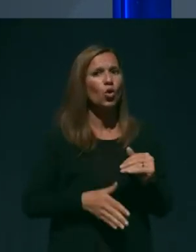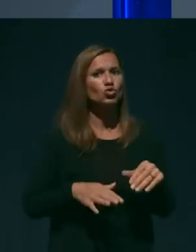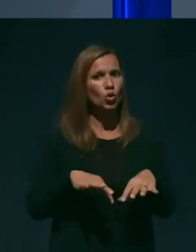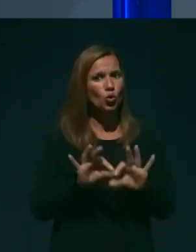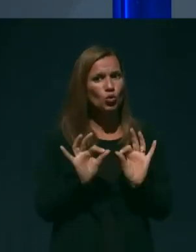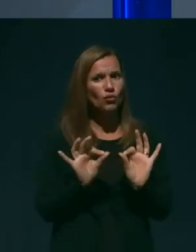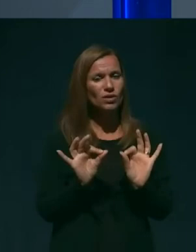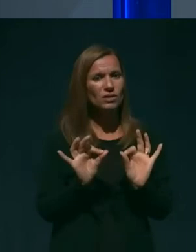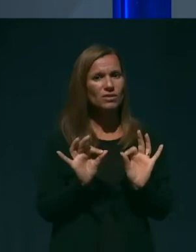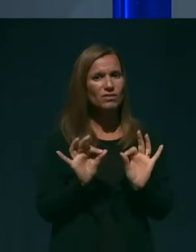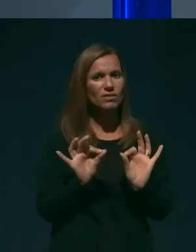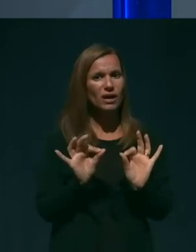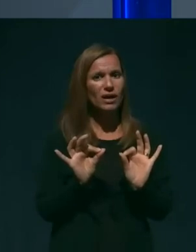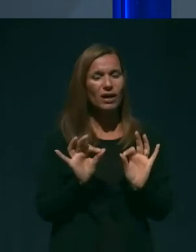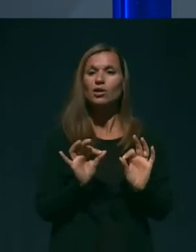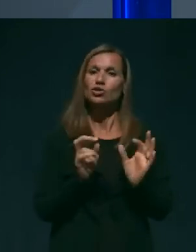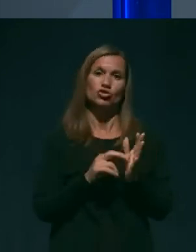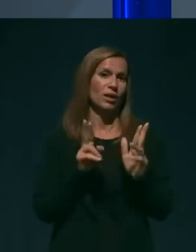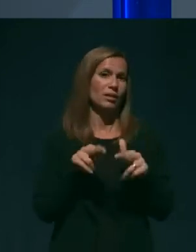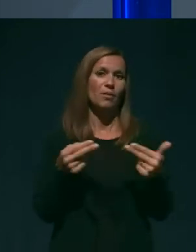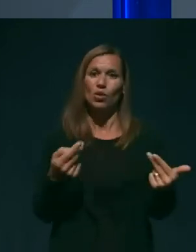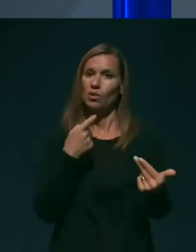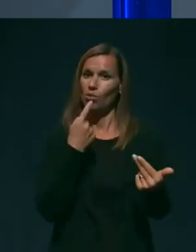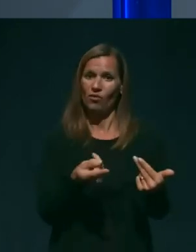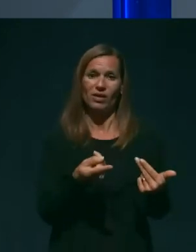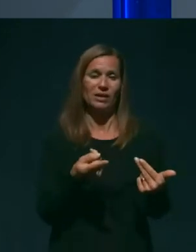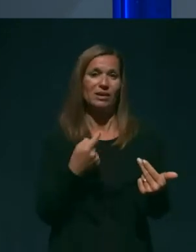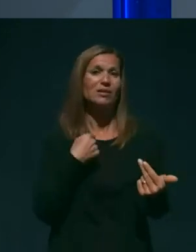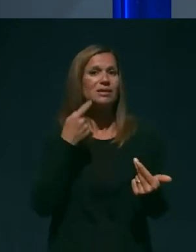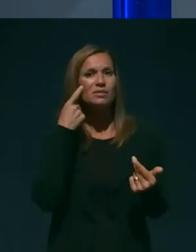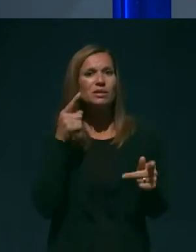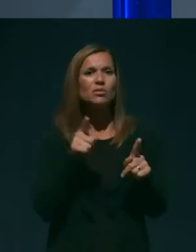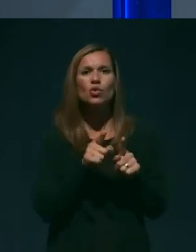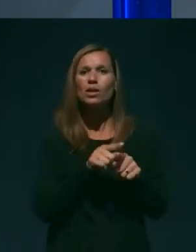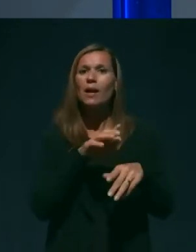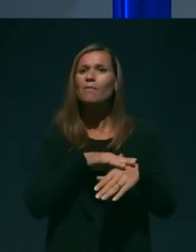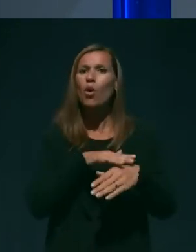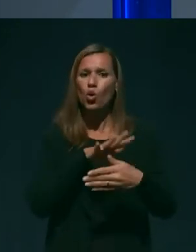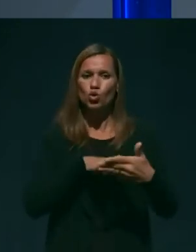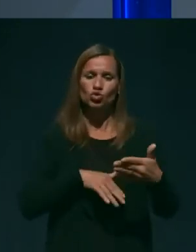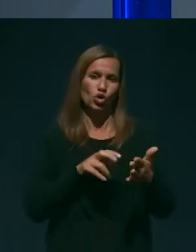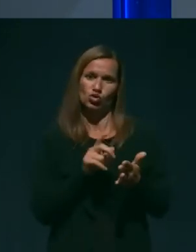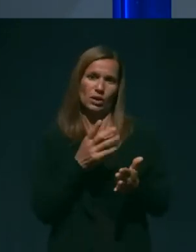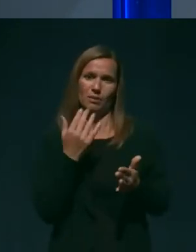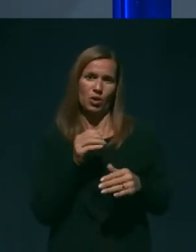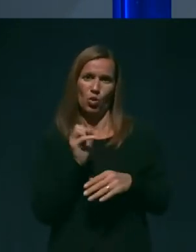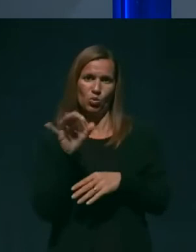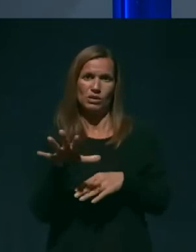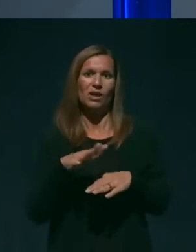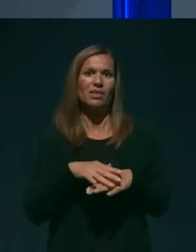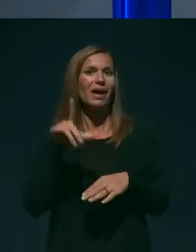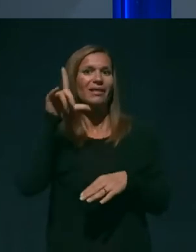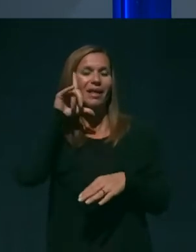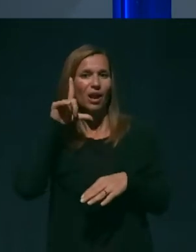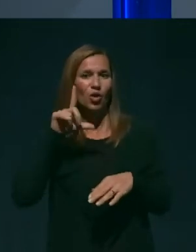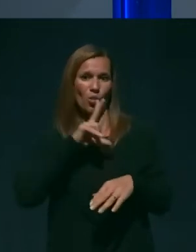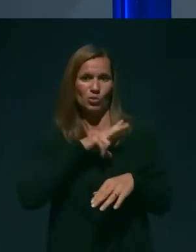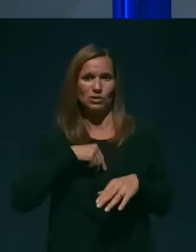vam še ne morem povedati, zato je, kar mislim, da tu če poročilo ni bilo poslano na generalno policijsko upravo.